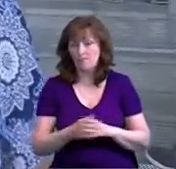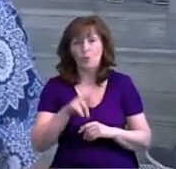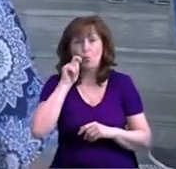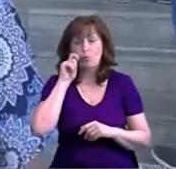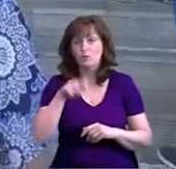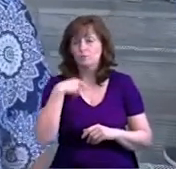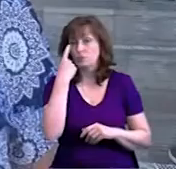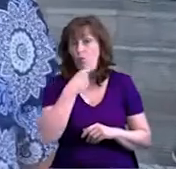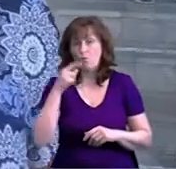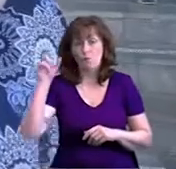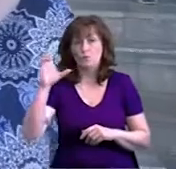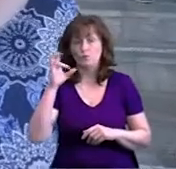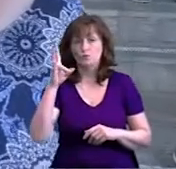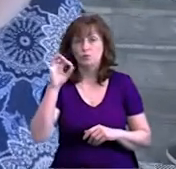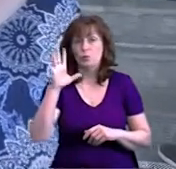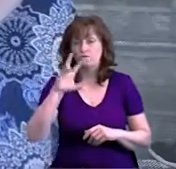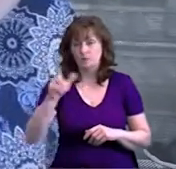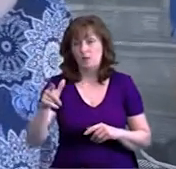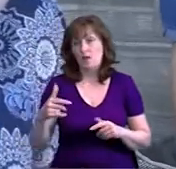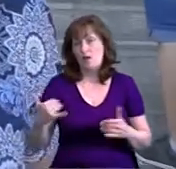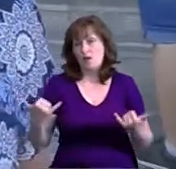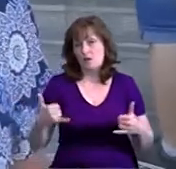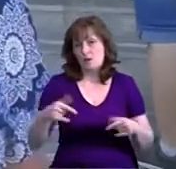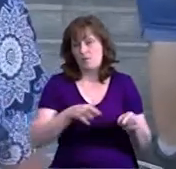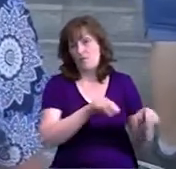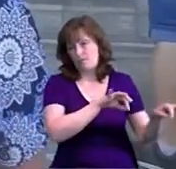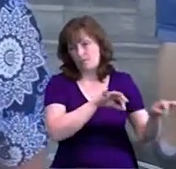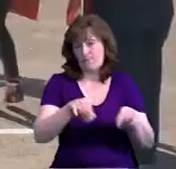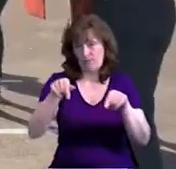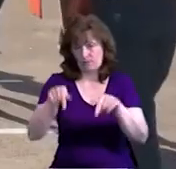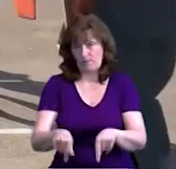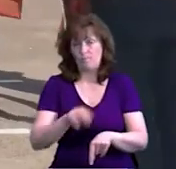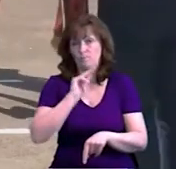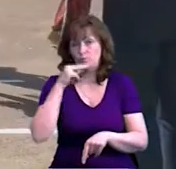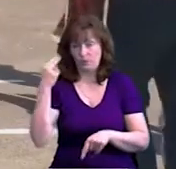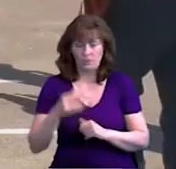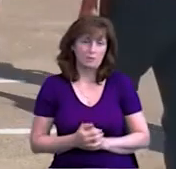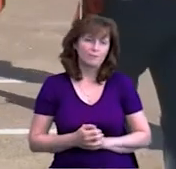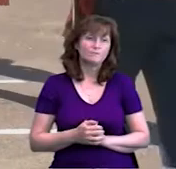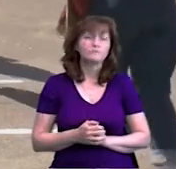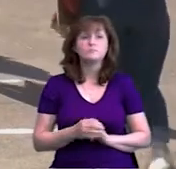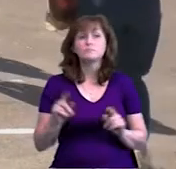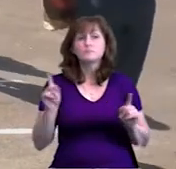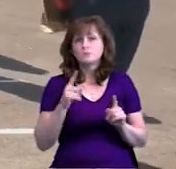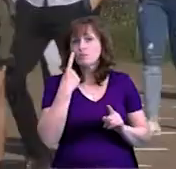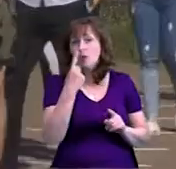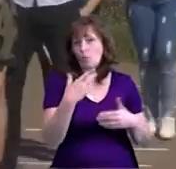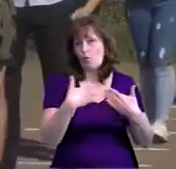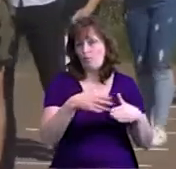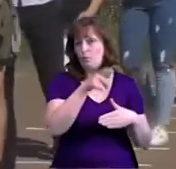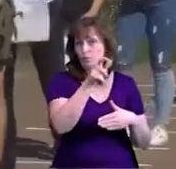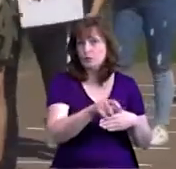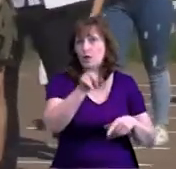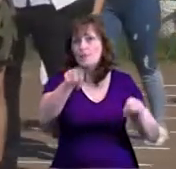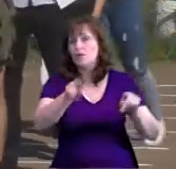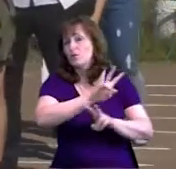українську мову Сновську, це хімію привезли у Чернігів. Чому з деяких районів везли навіть одного випускника, а